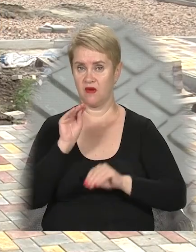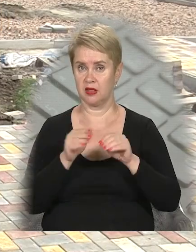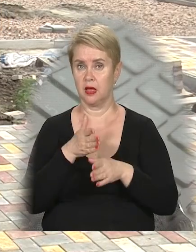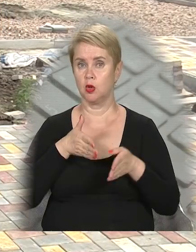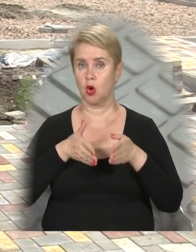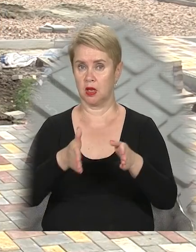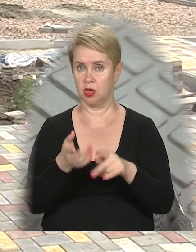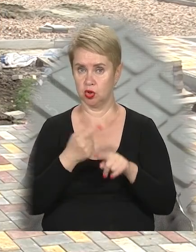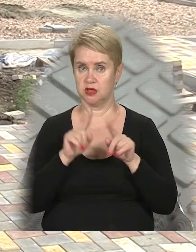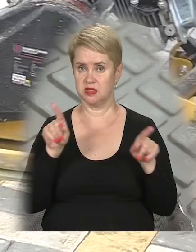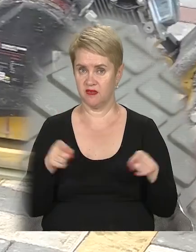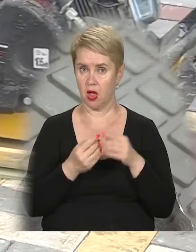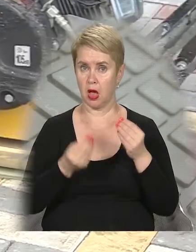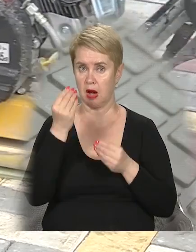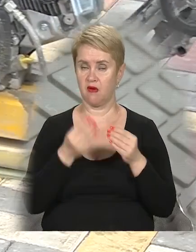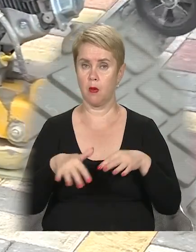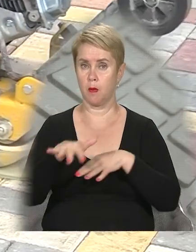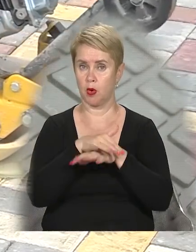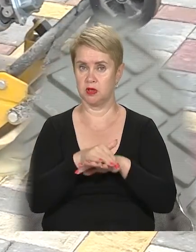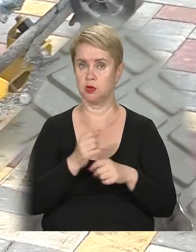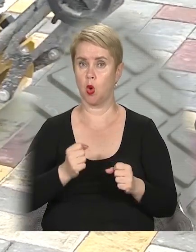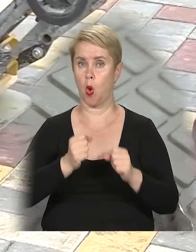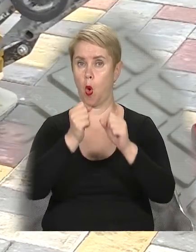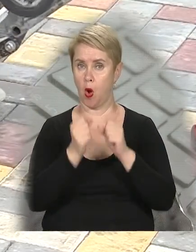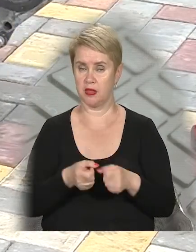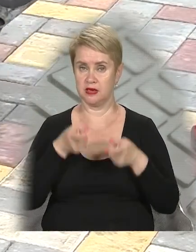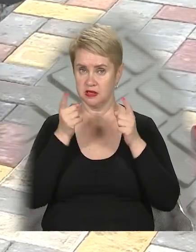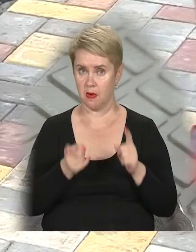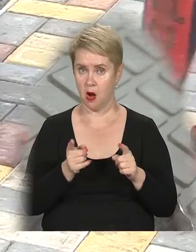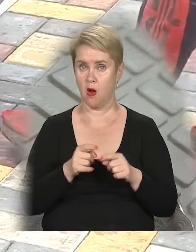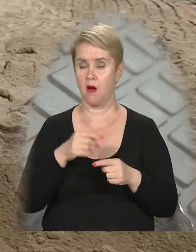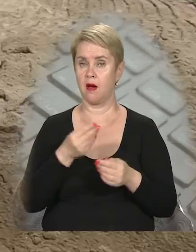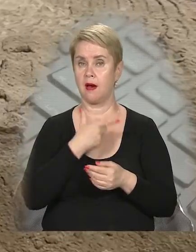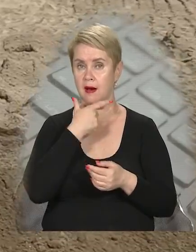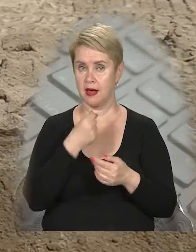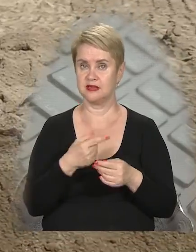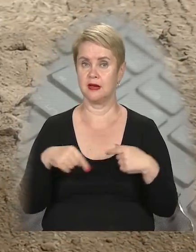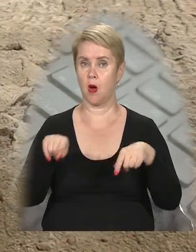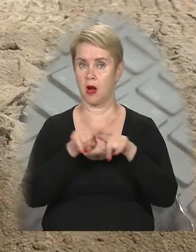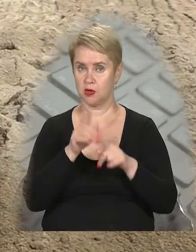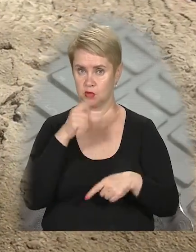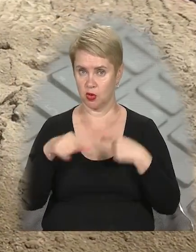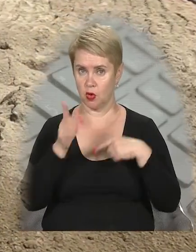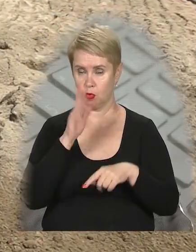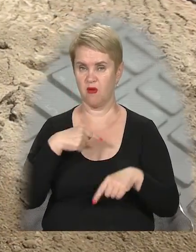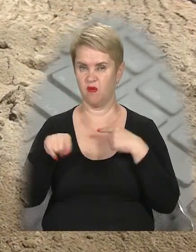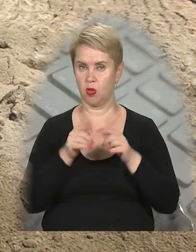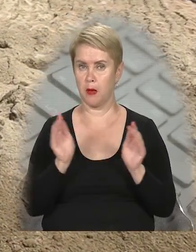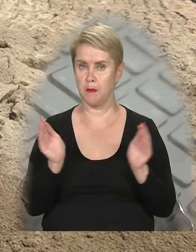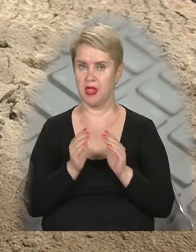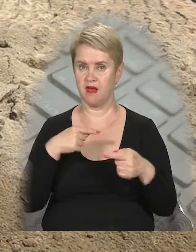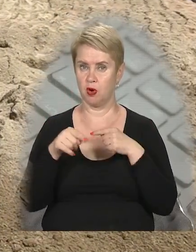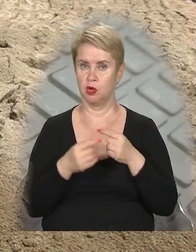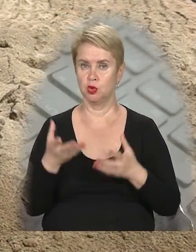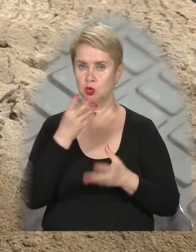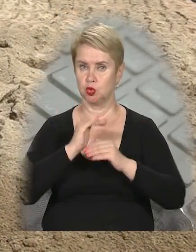тротуарні доріжки та згодять ігровий простір із гойдалками. Справжньою окрасою Карпівського стадіону буде футбольне міні-поле